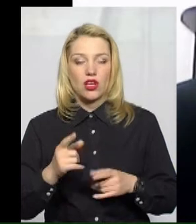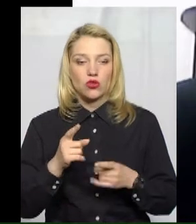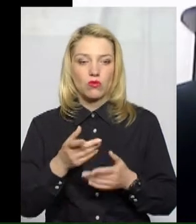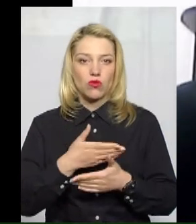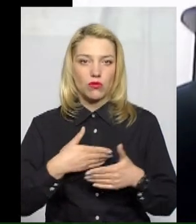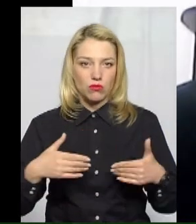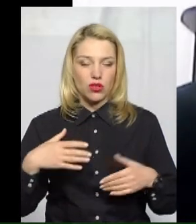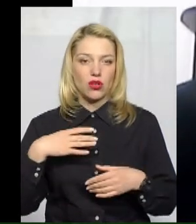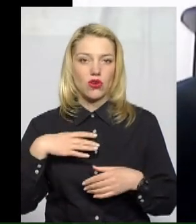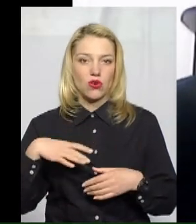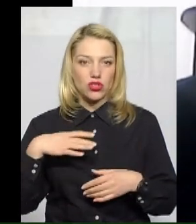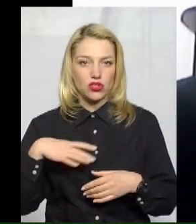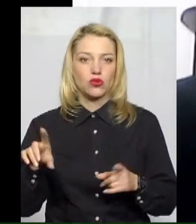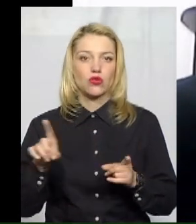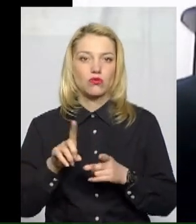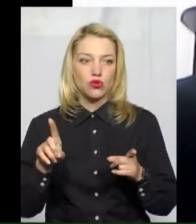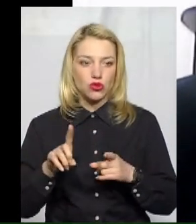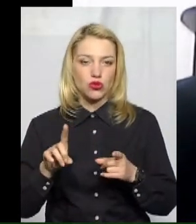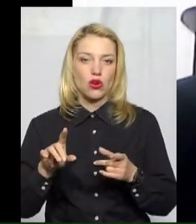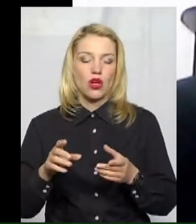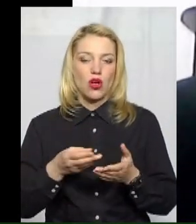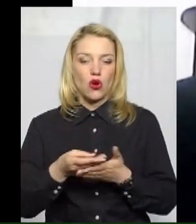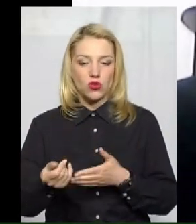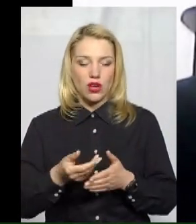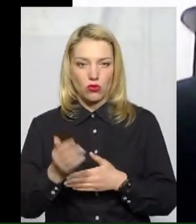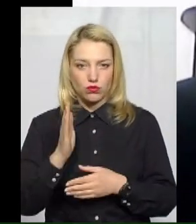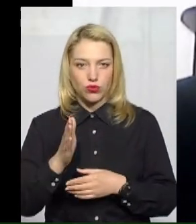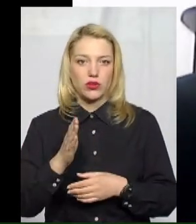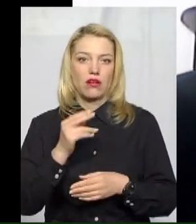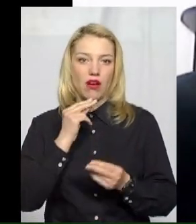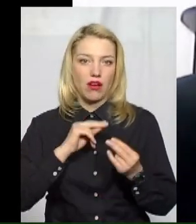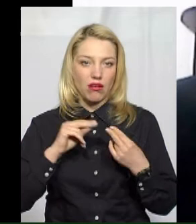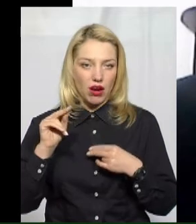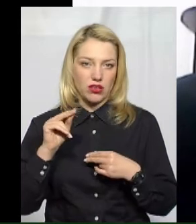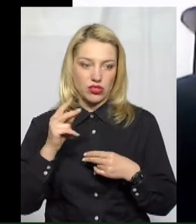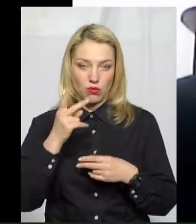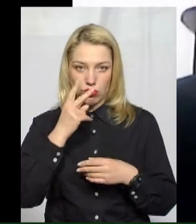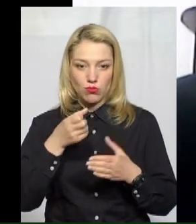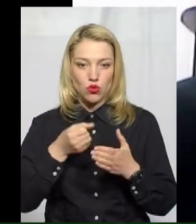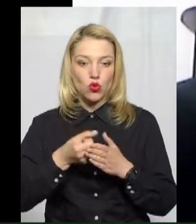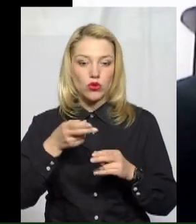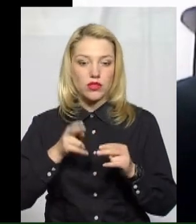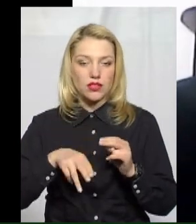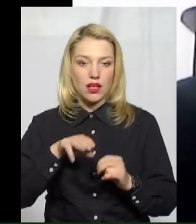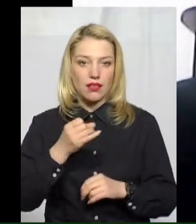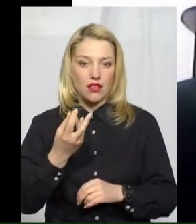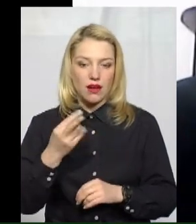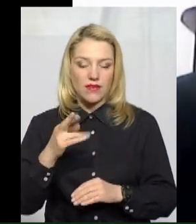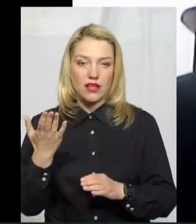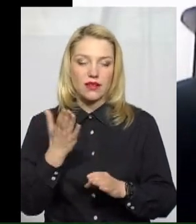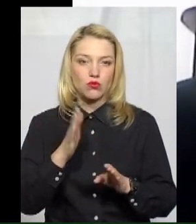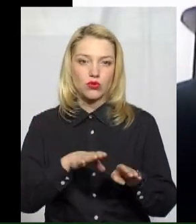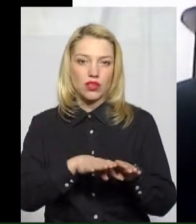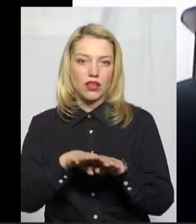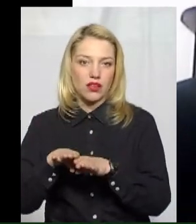розрахунок буде кращий. Тому подаємось, до кінця травня буде видно, який рівень розрахунку буде саме за